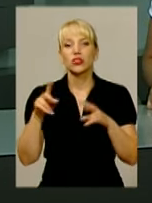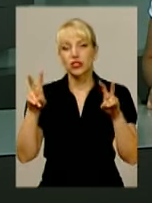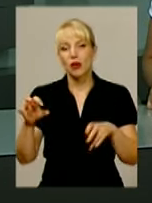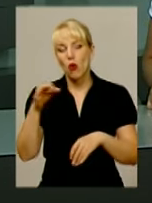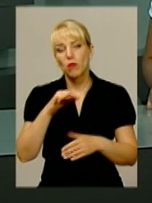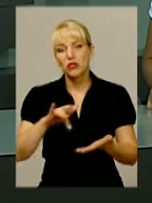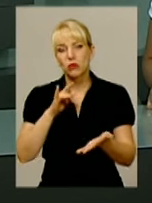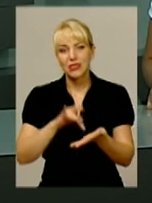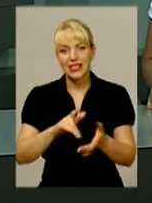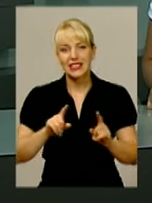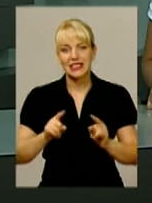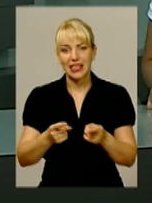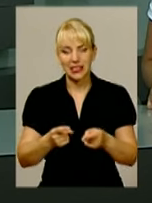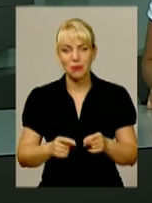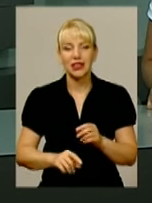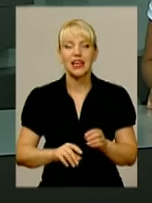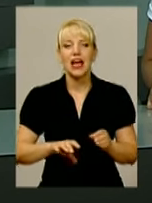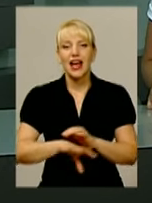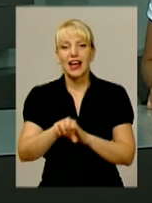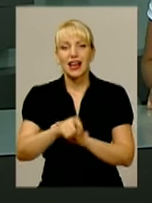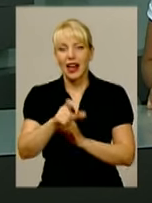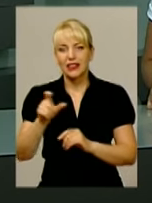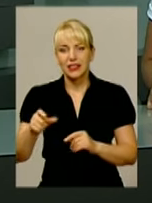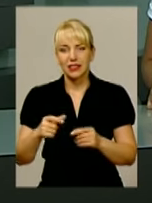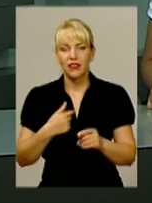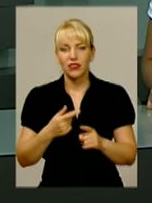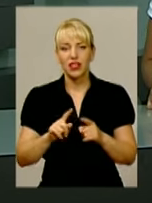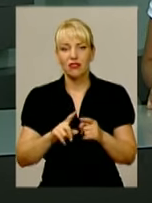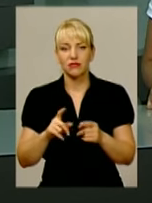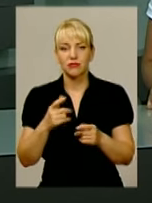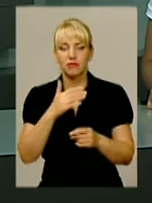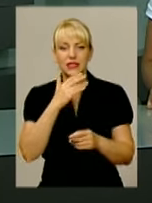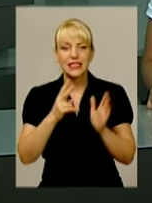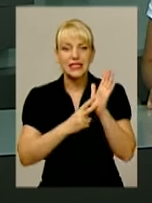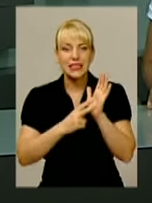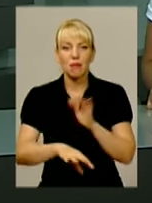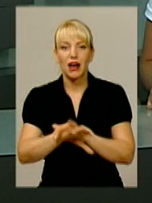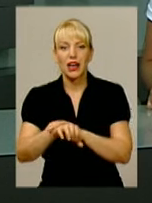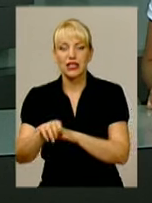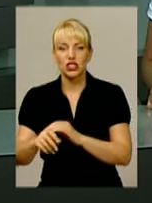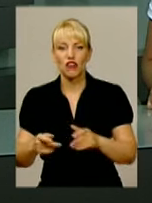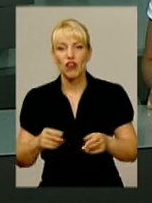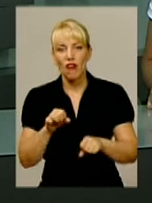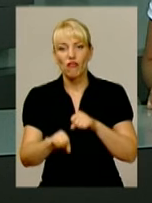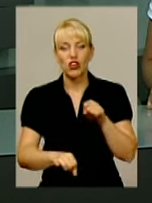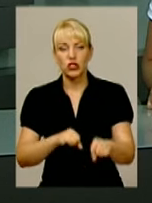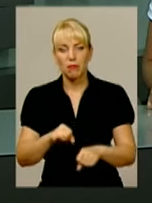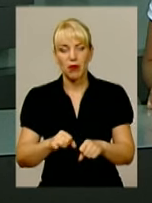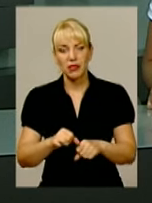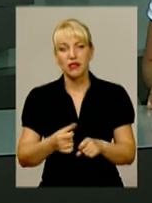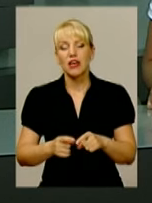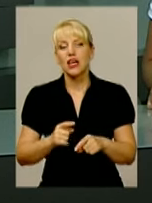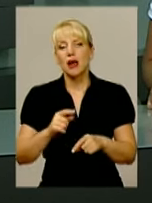В обласному центрі затримали серійних крадіїв. На рахунку кримінального дуету більше семи крадіжок велосипедів. Певний час